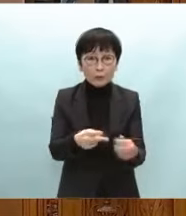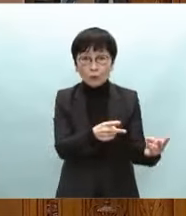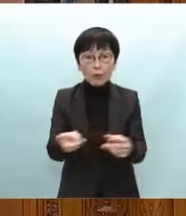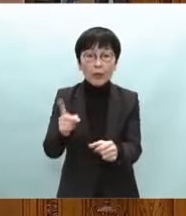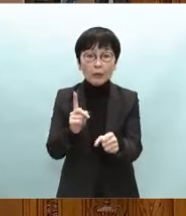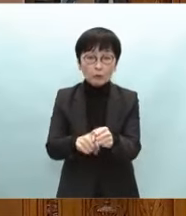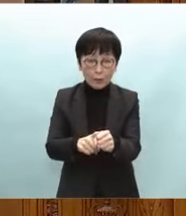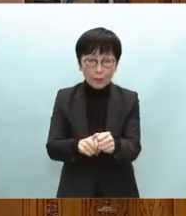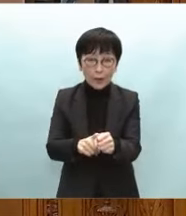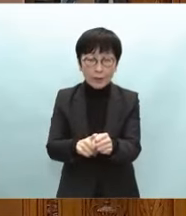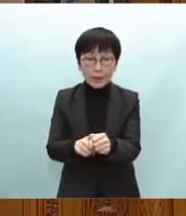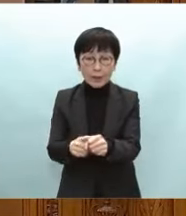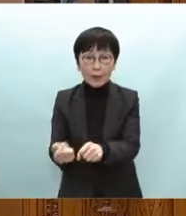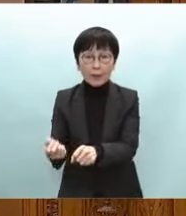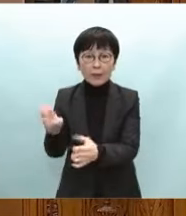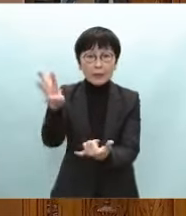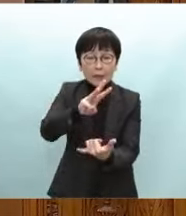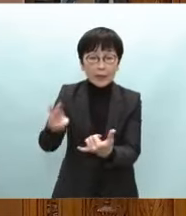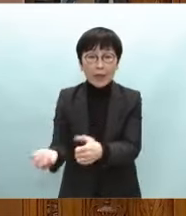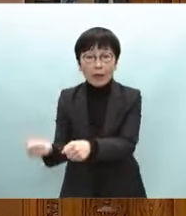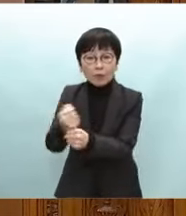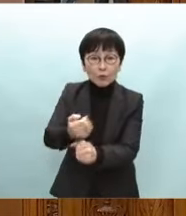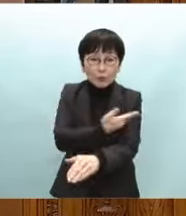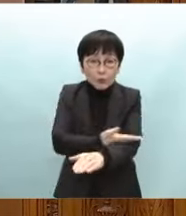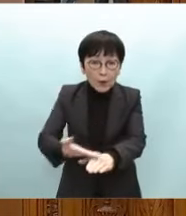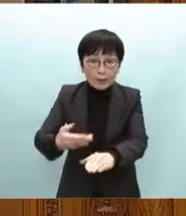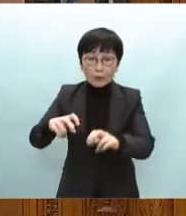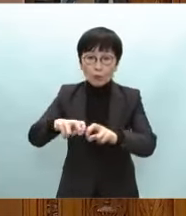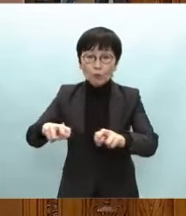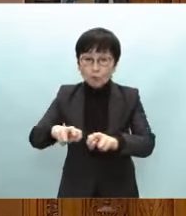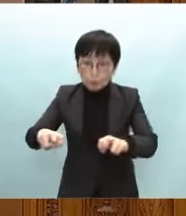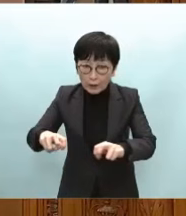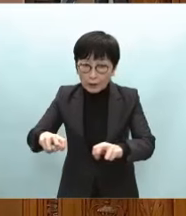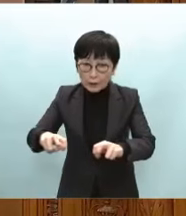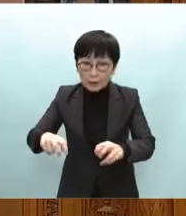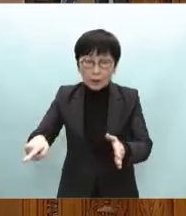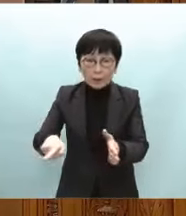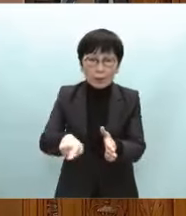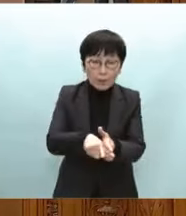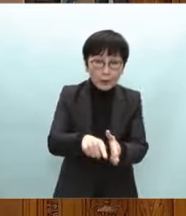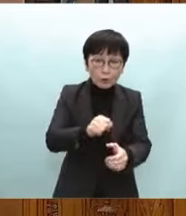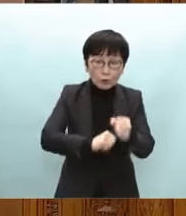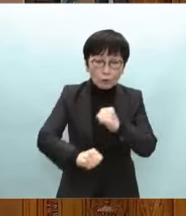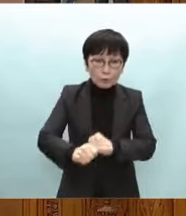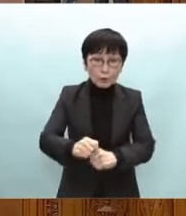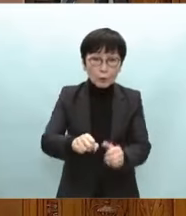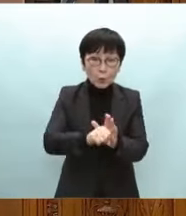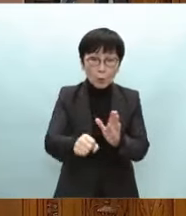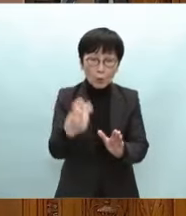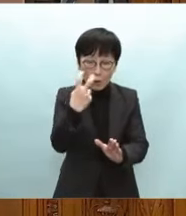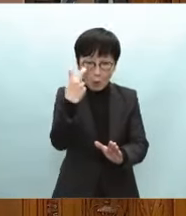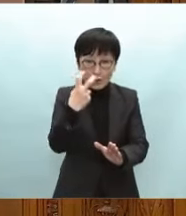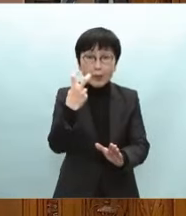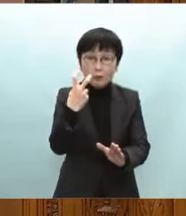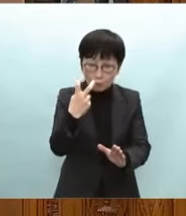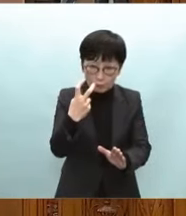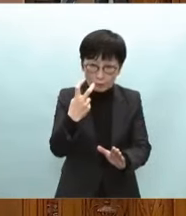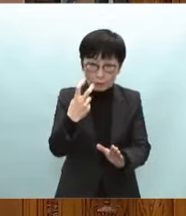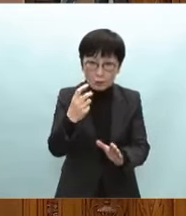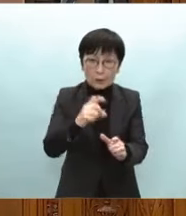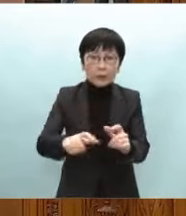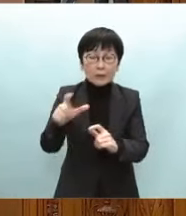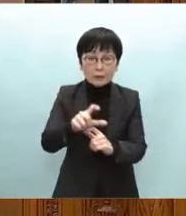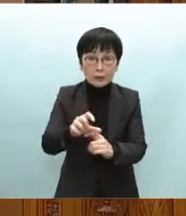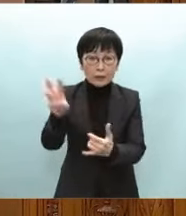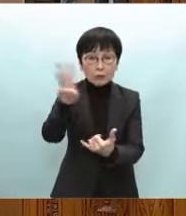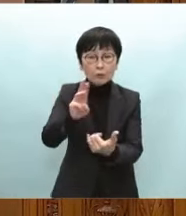復旧過程の分析やこれまでの取り組みの効果の検証を行いさらなる防災減災